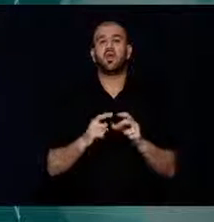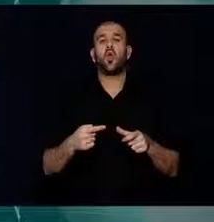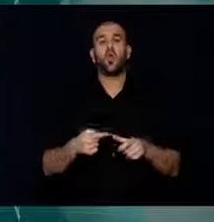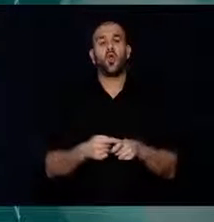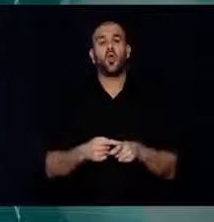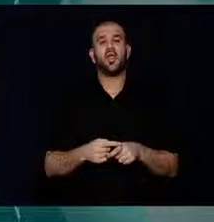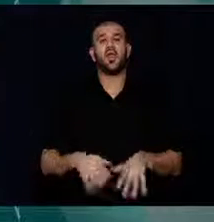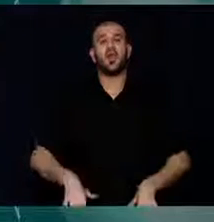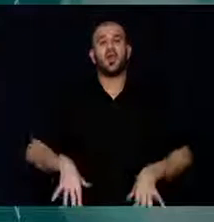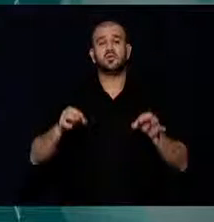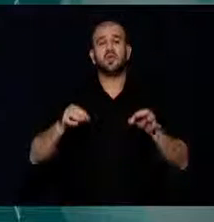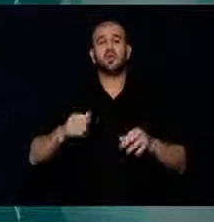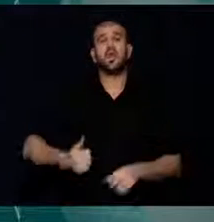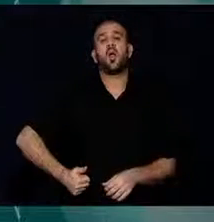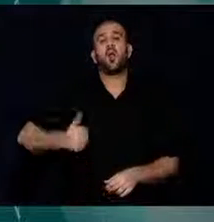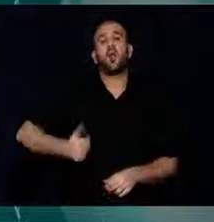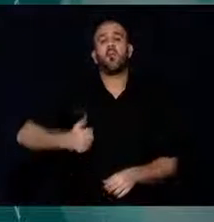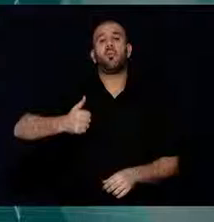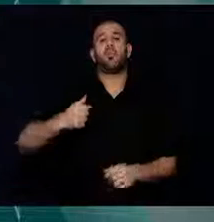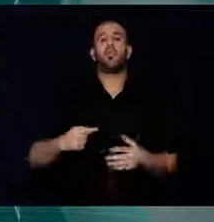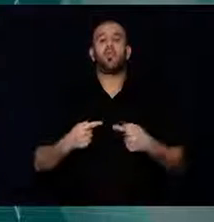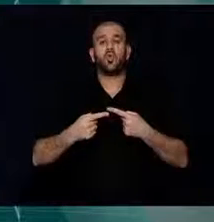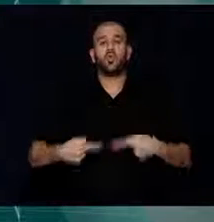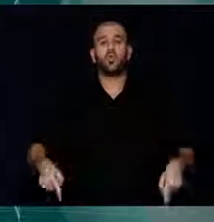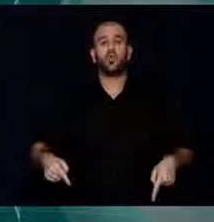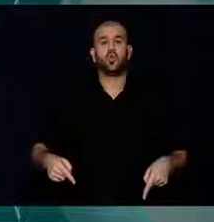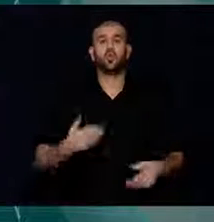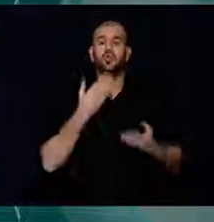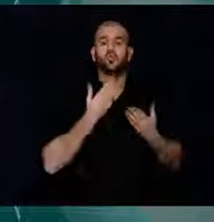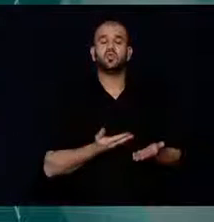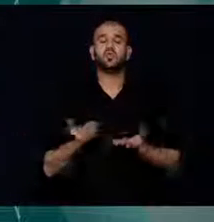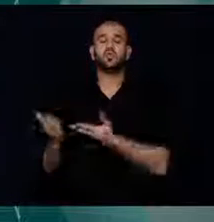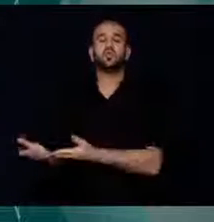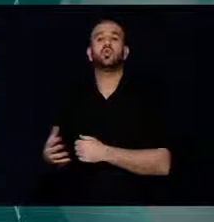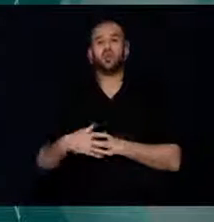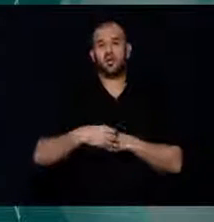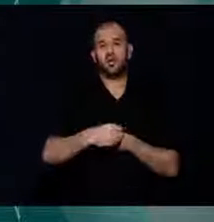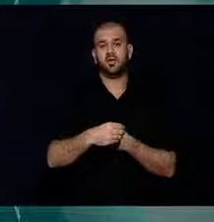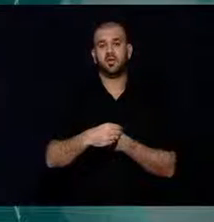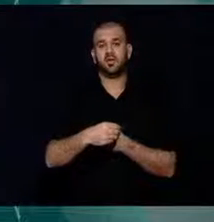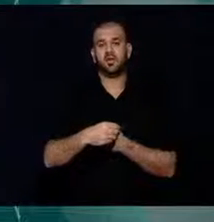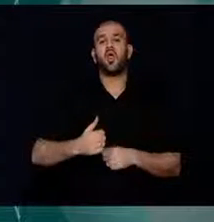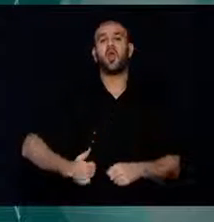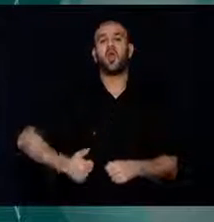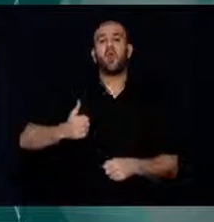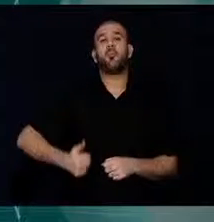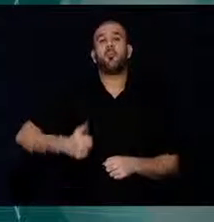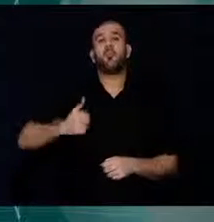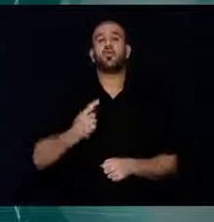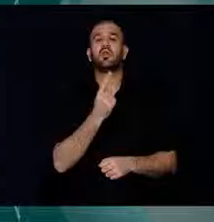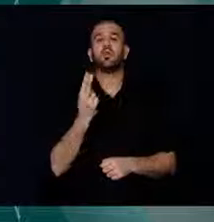sunulduğunu kaydetti. Bakanlığın 17 Şubat öğleden sonra